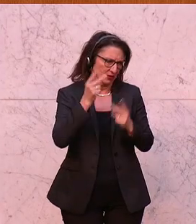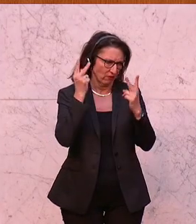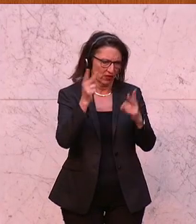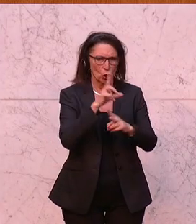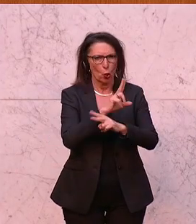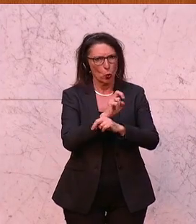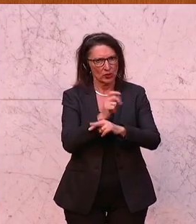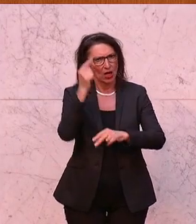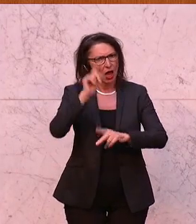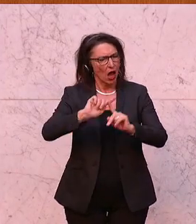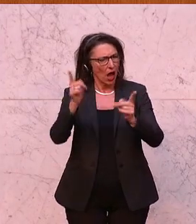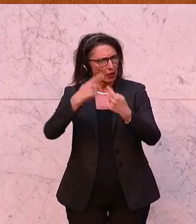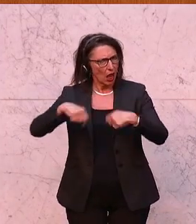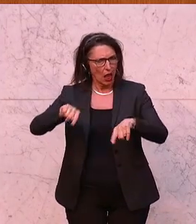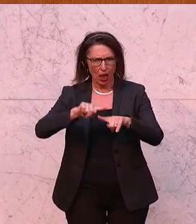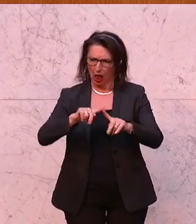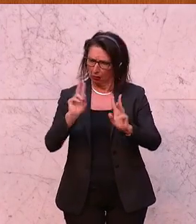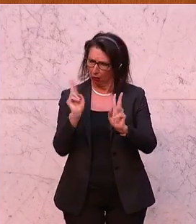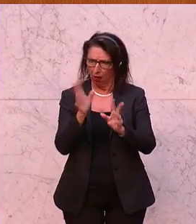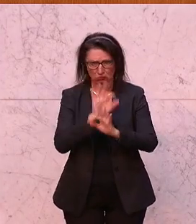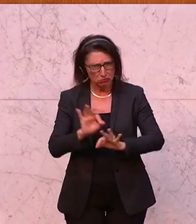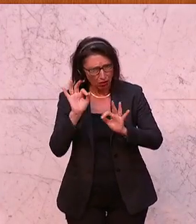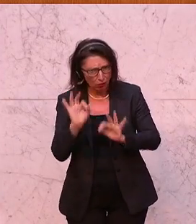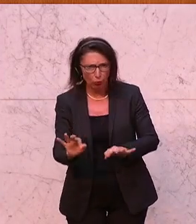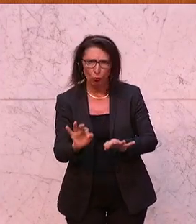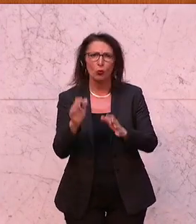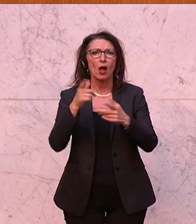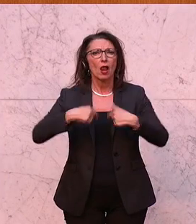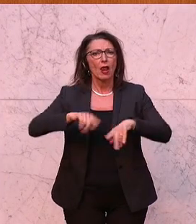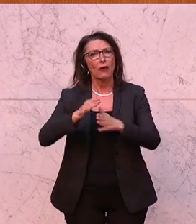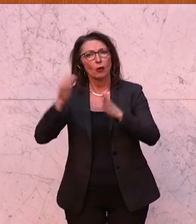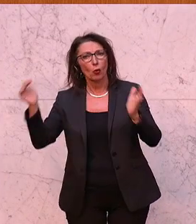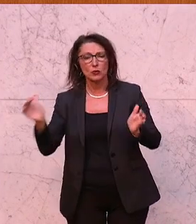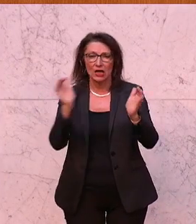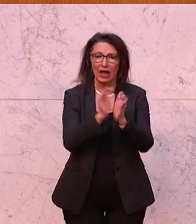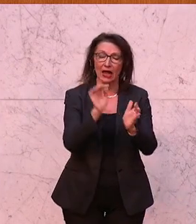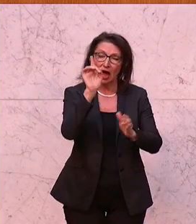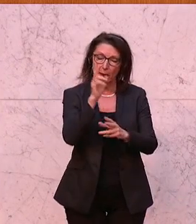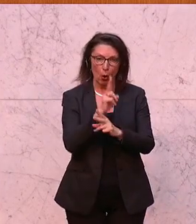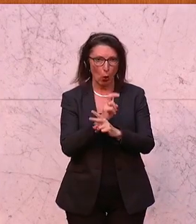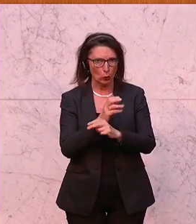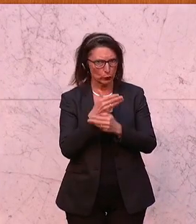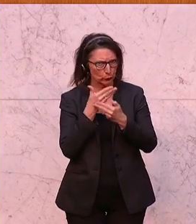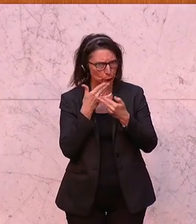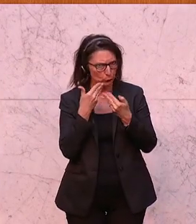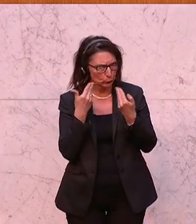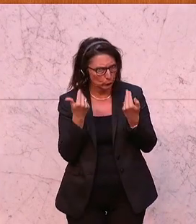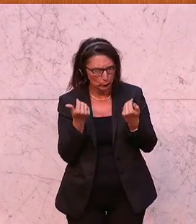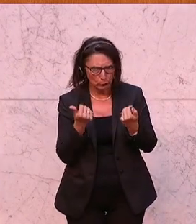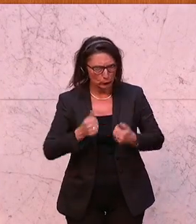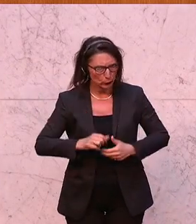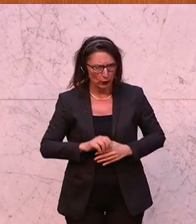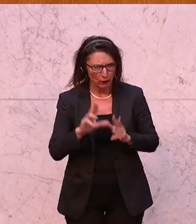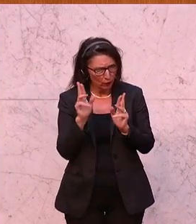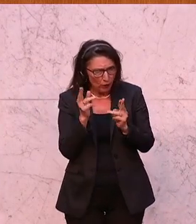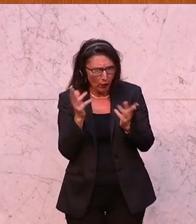meisten anderen Länder, die großen, aber auch kleinere. Bei Österreich sehe ich es nicht, denn es